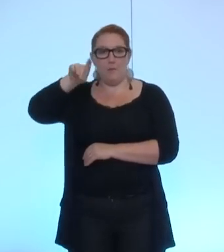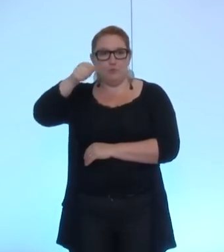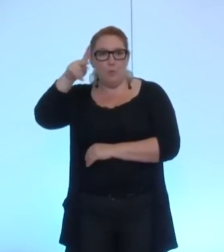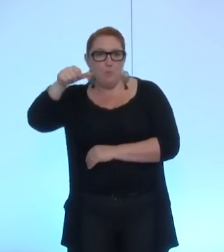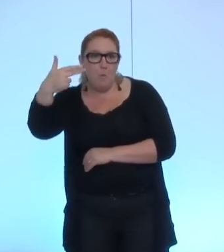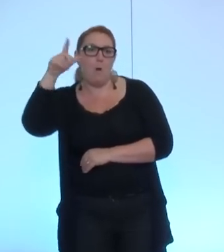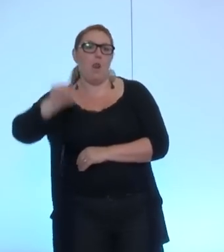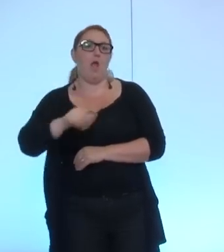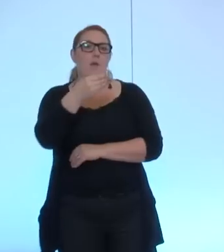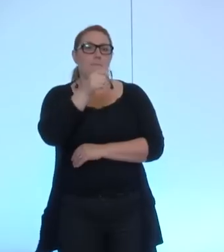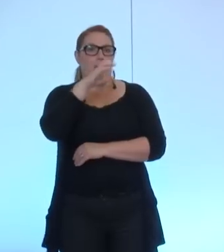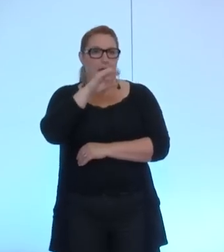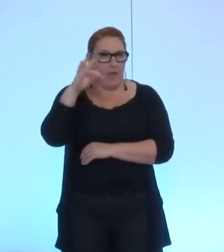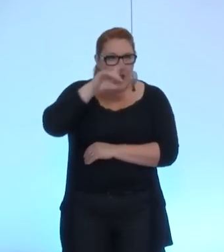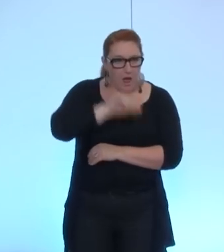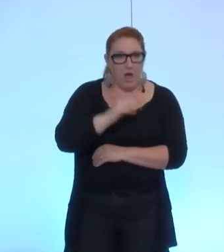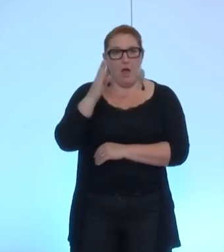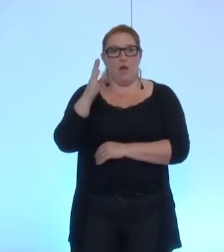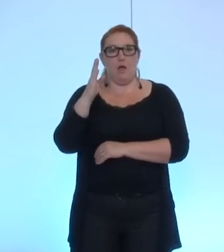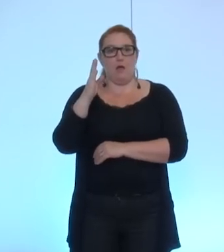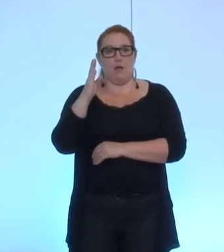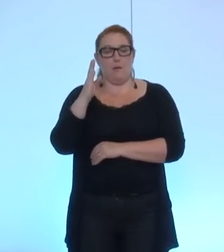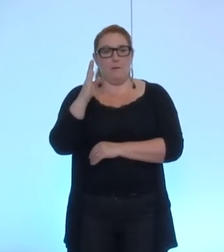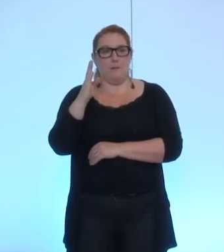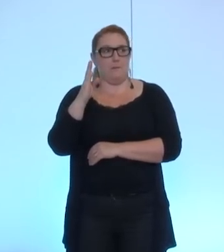Poncéra est là, Bernard Macré est là,